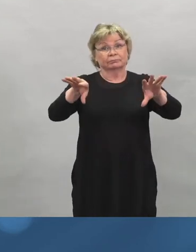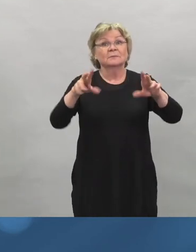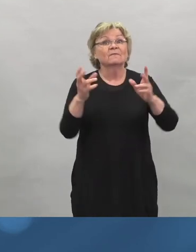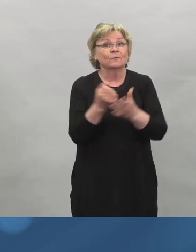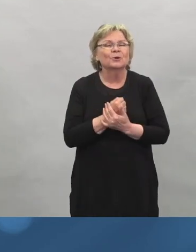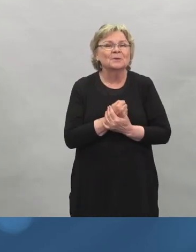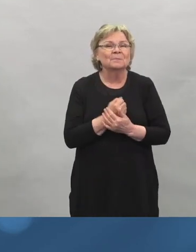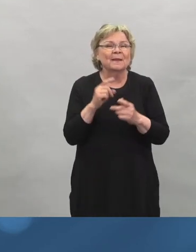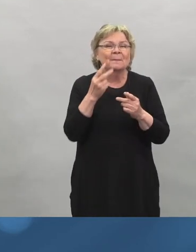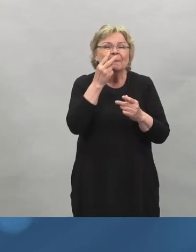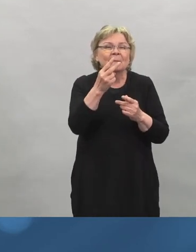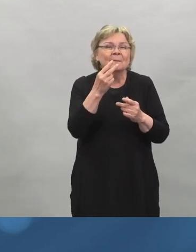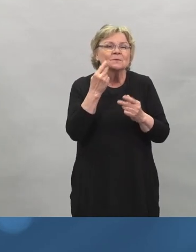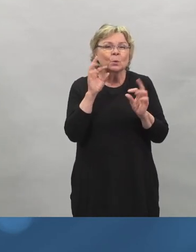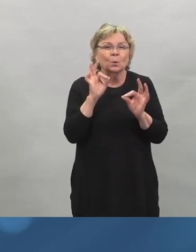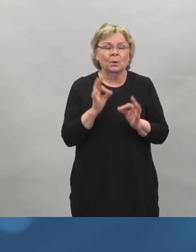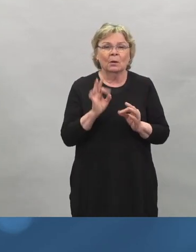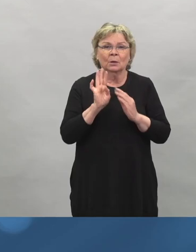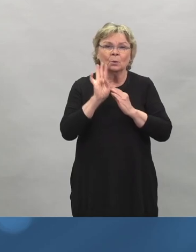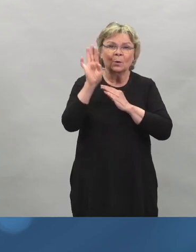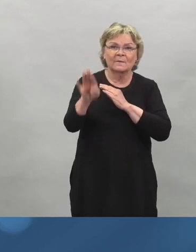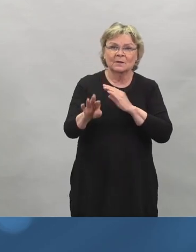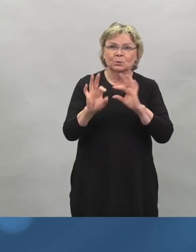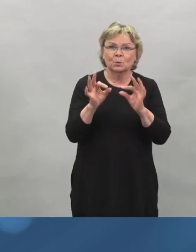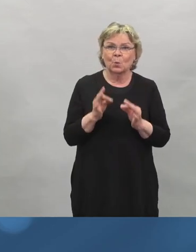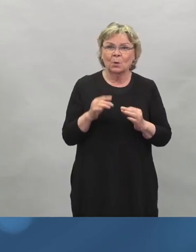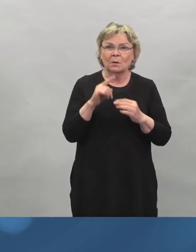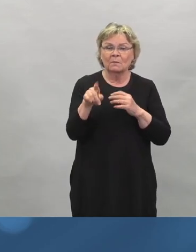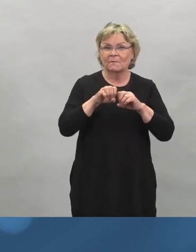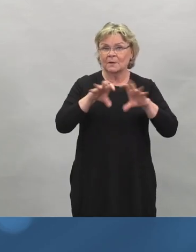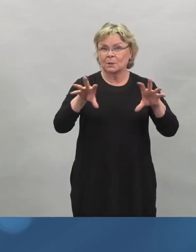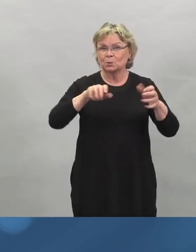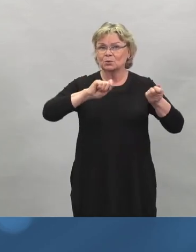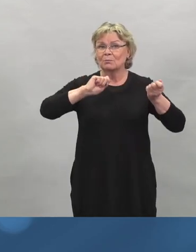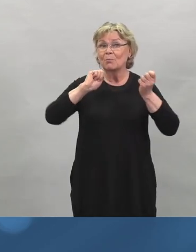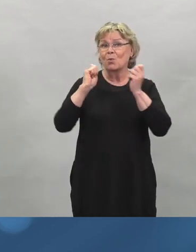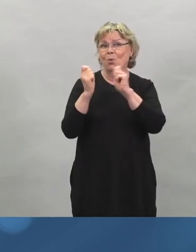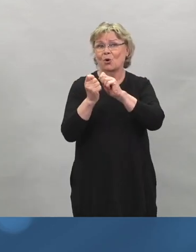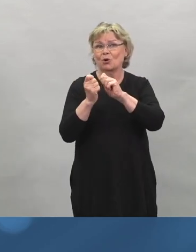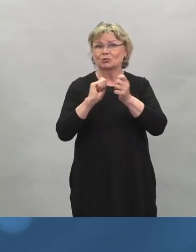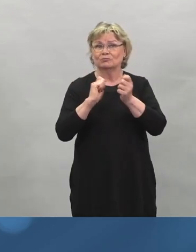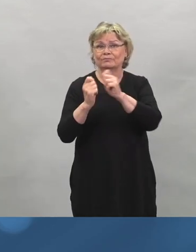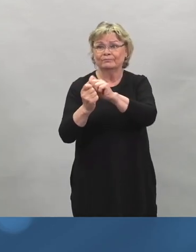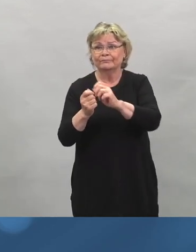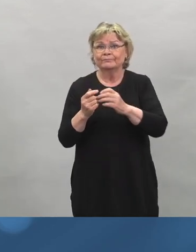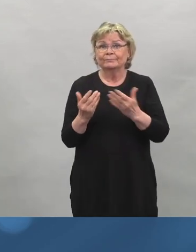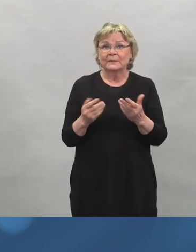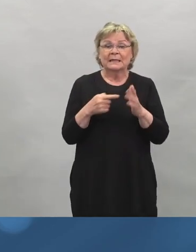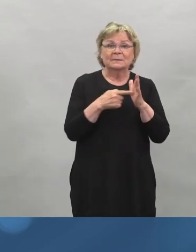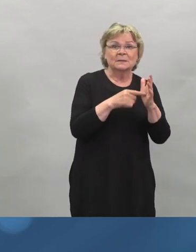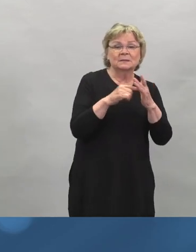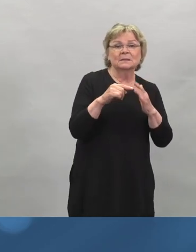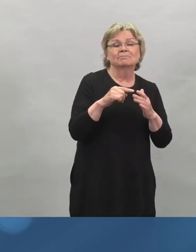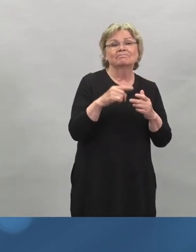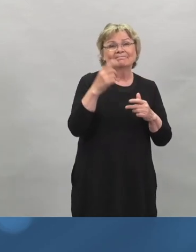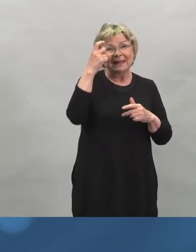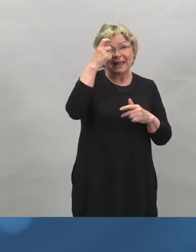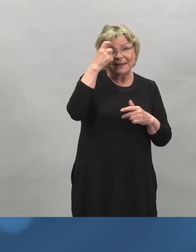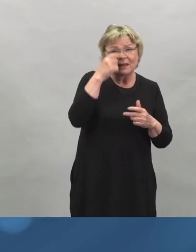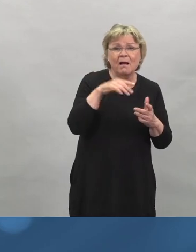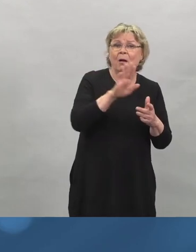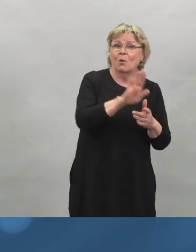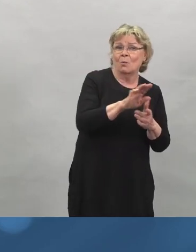tulevaisuudessa. Että mitä nämä virusmuunnokset tekee. Tällä hetkellä ollaan oltu huolissaan Intia-variantista,